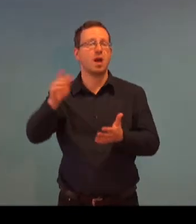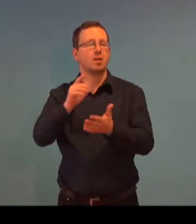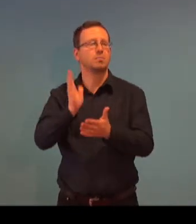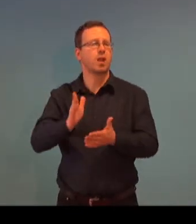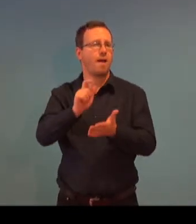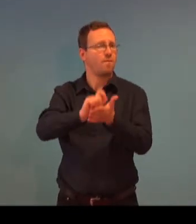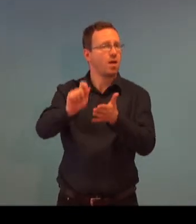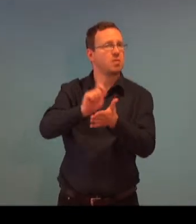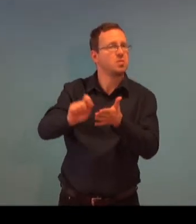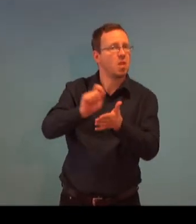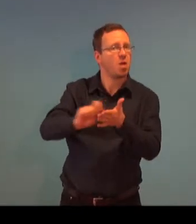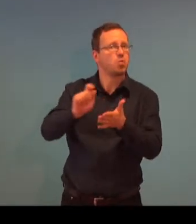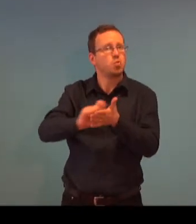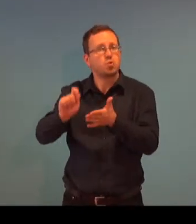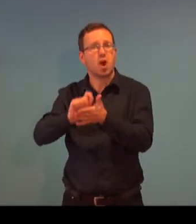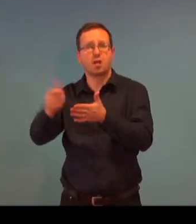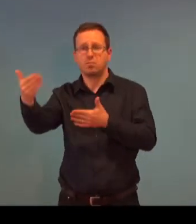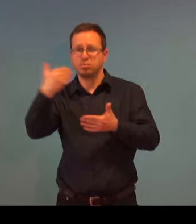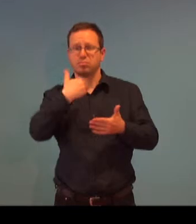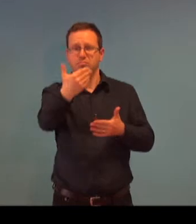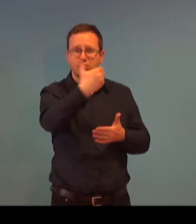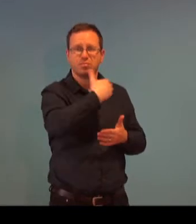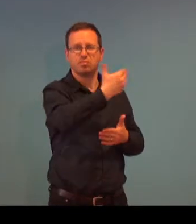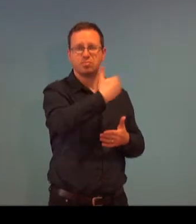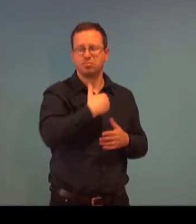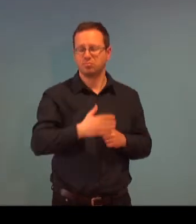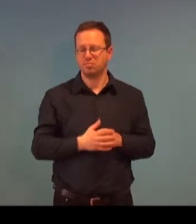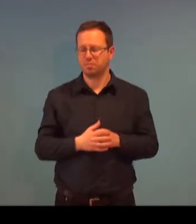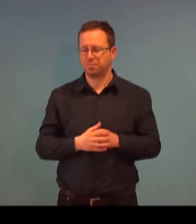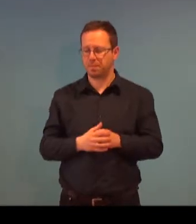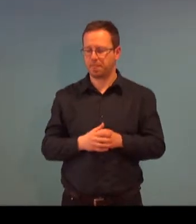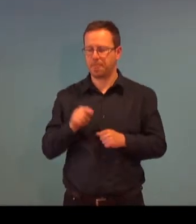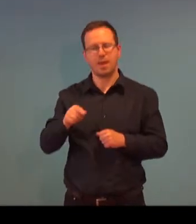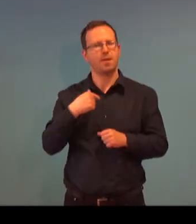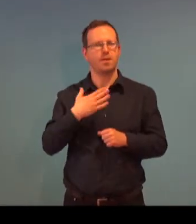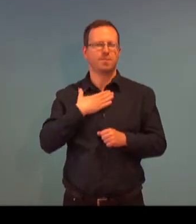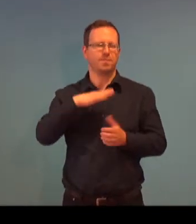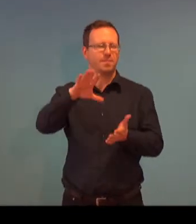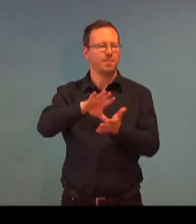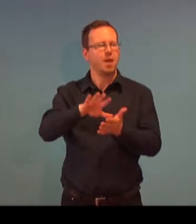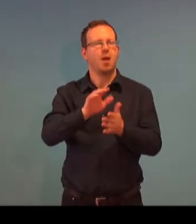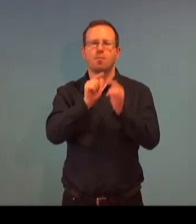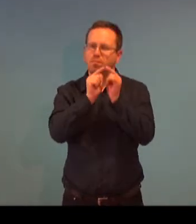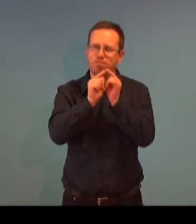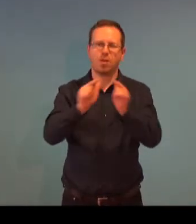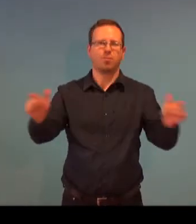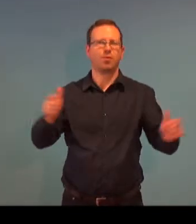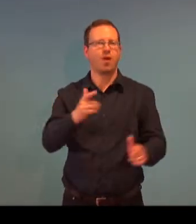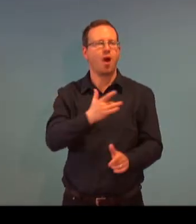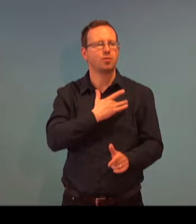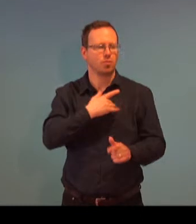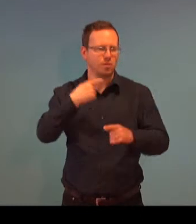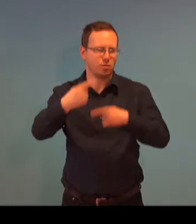zástupci veřejné strávy. Pro ale vzdělávání v našem vzdělávacím centru je pro naše